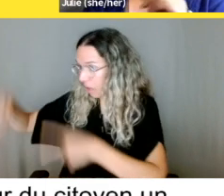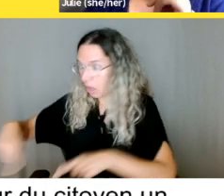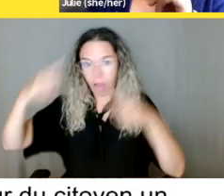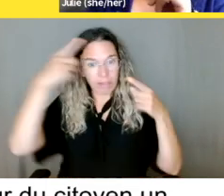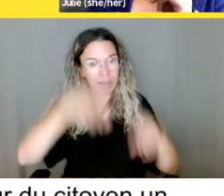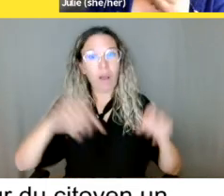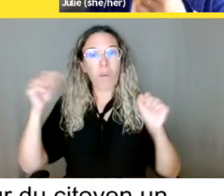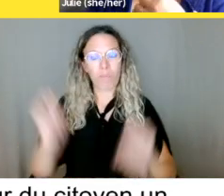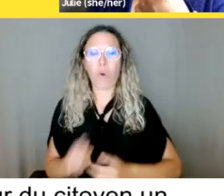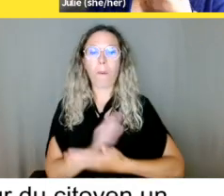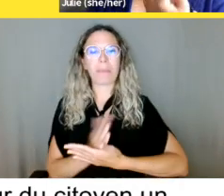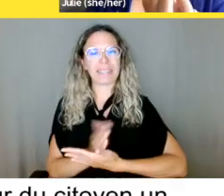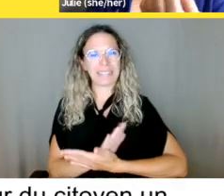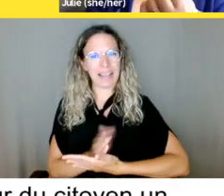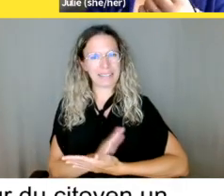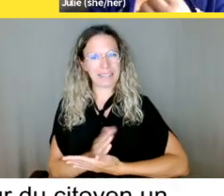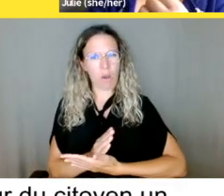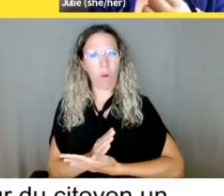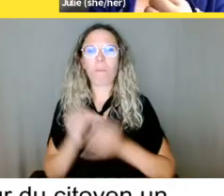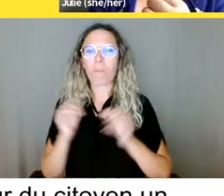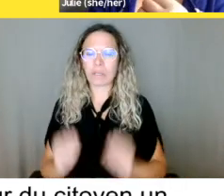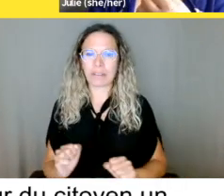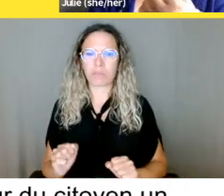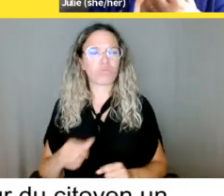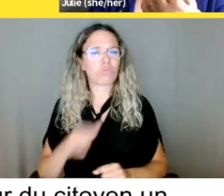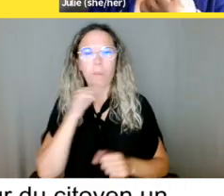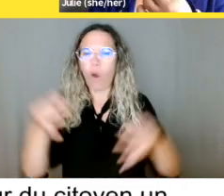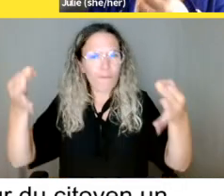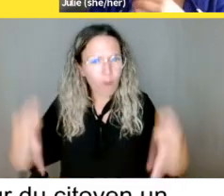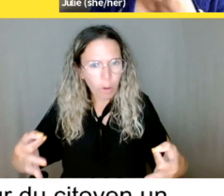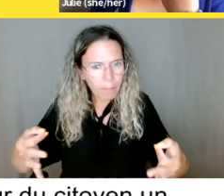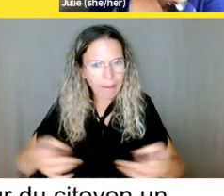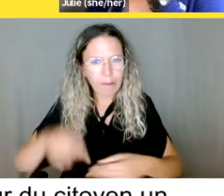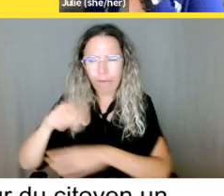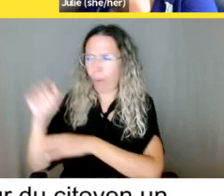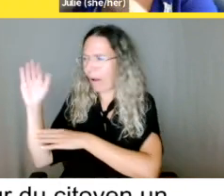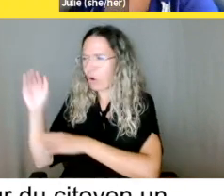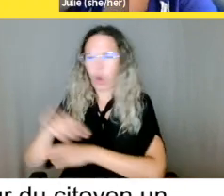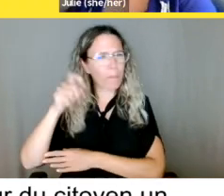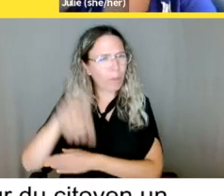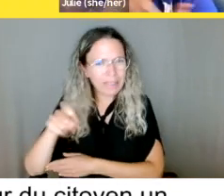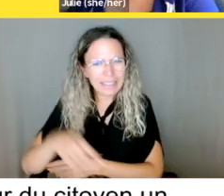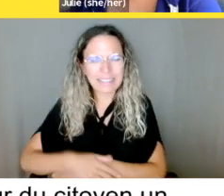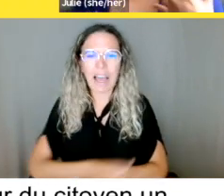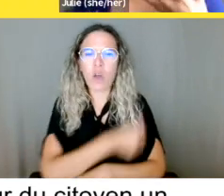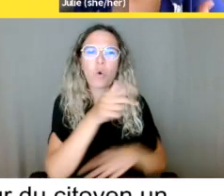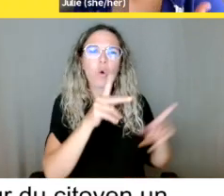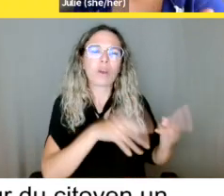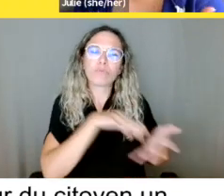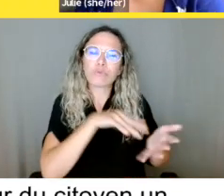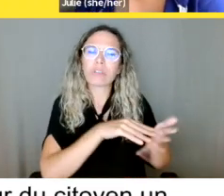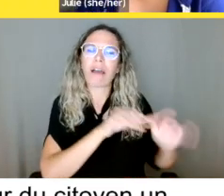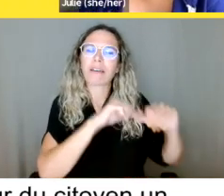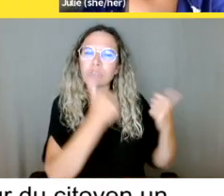avocat ou un autre juriste avec vous, vous avez le droit de l'avoir, mais des fois, en effet, c'est plus